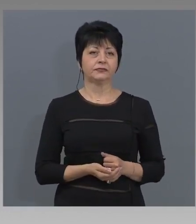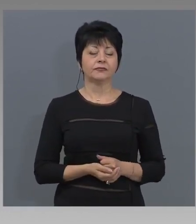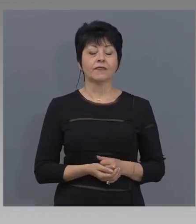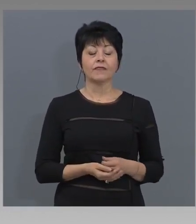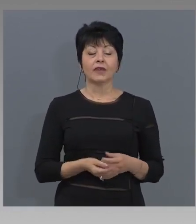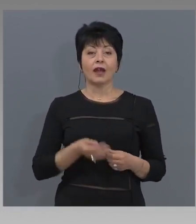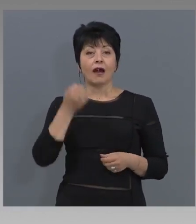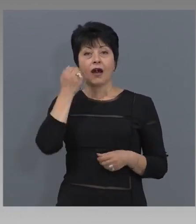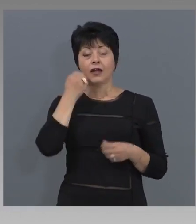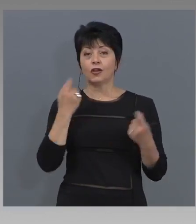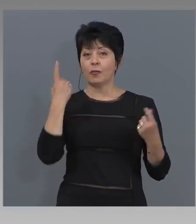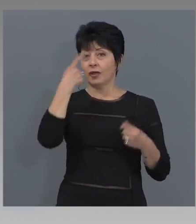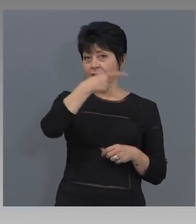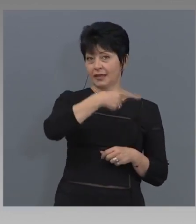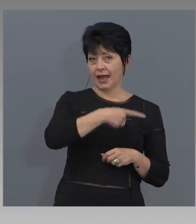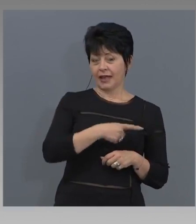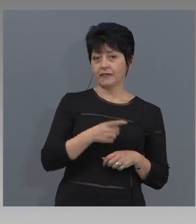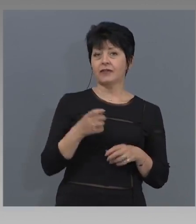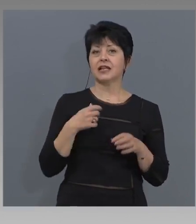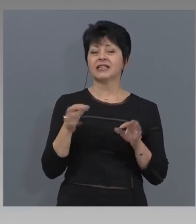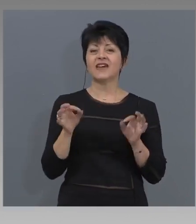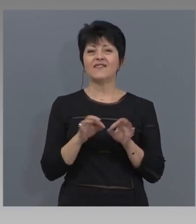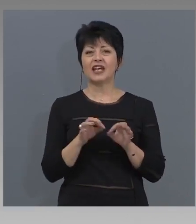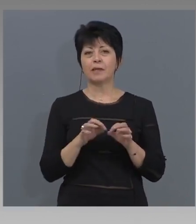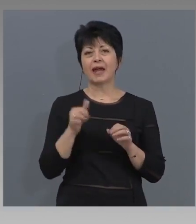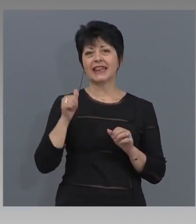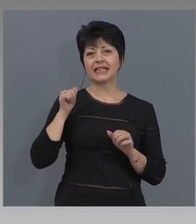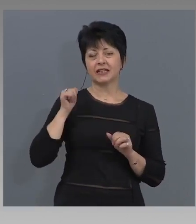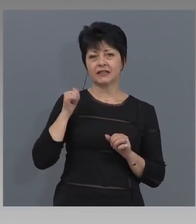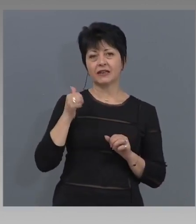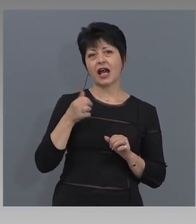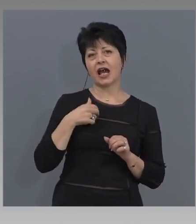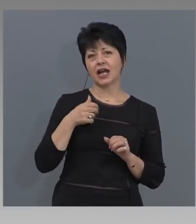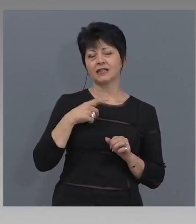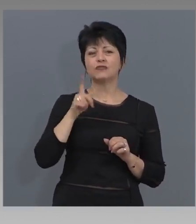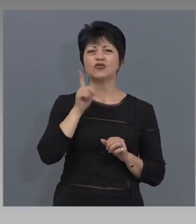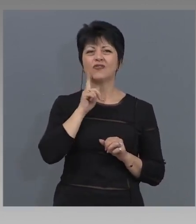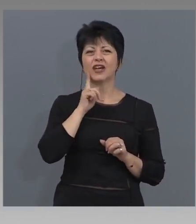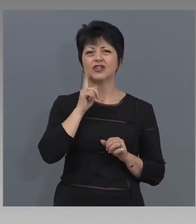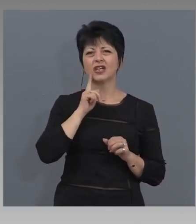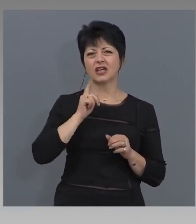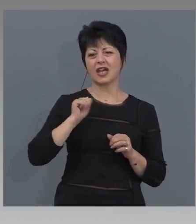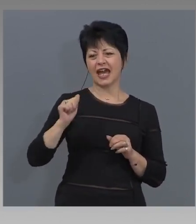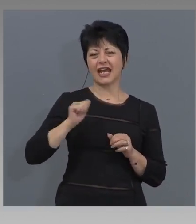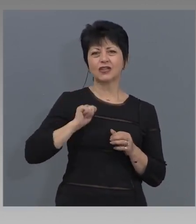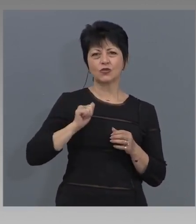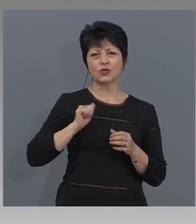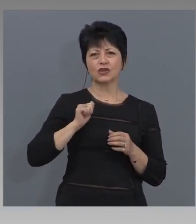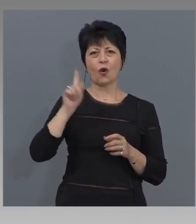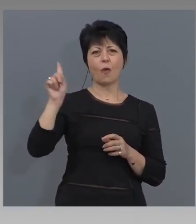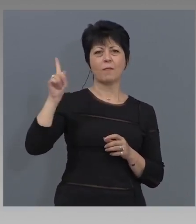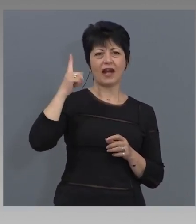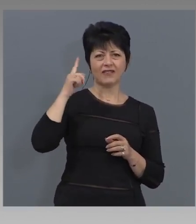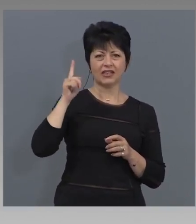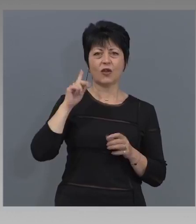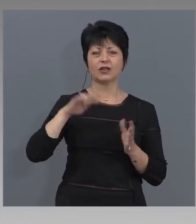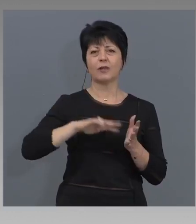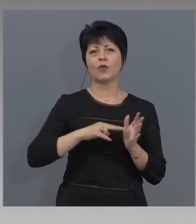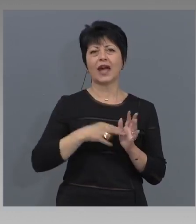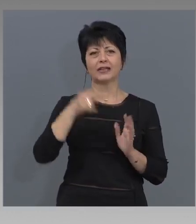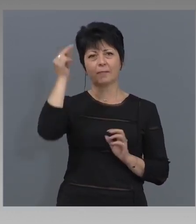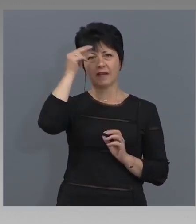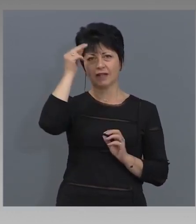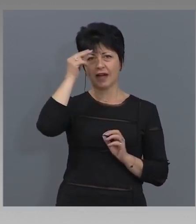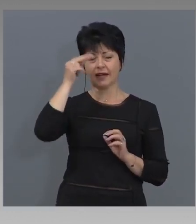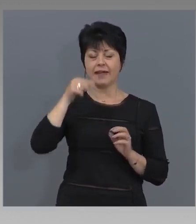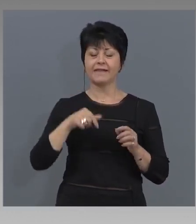Добър ден казвам се Филип Анастасио и съм директор от човешки ресурси и управител на метро България. Днес ще ви представим проекта Преоткри